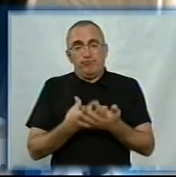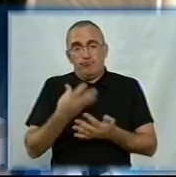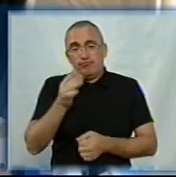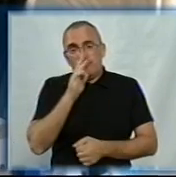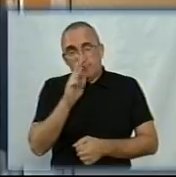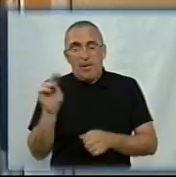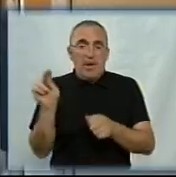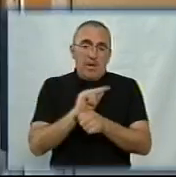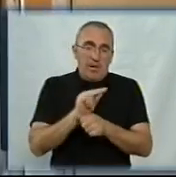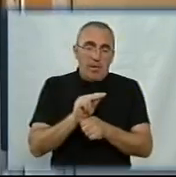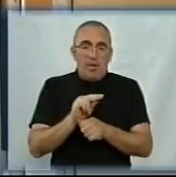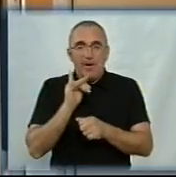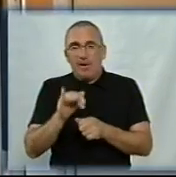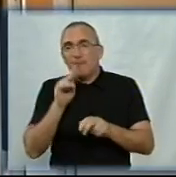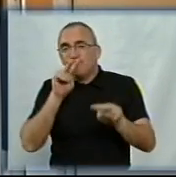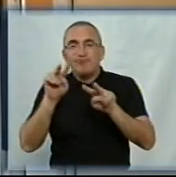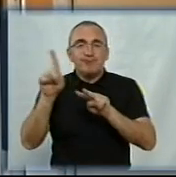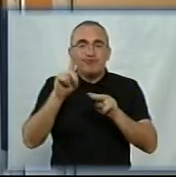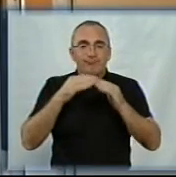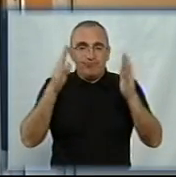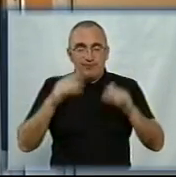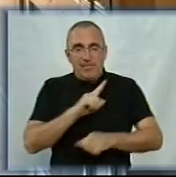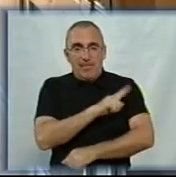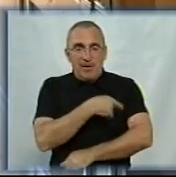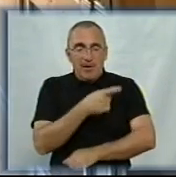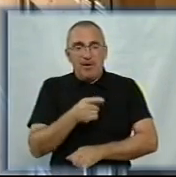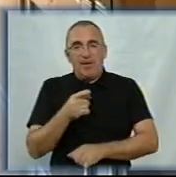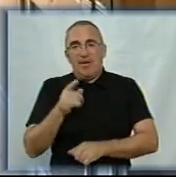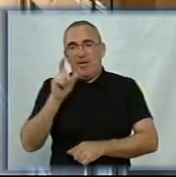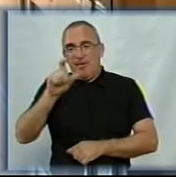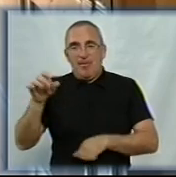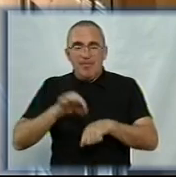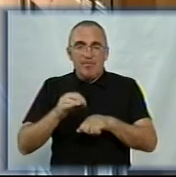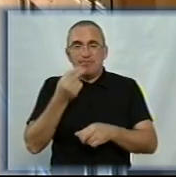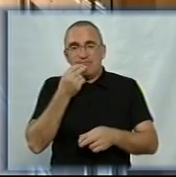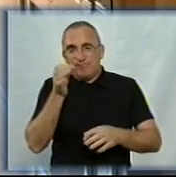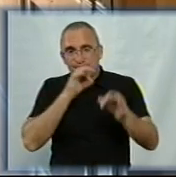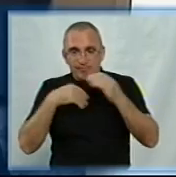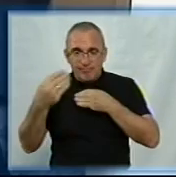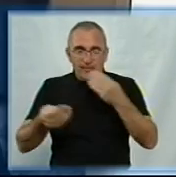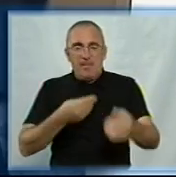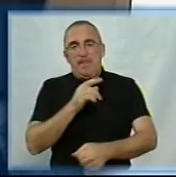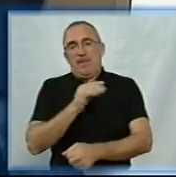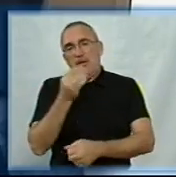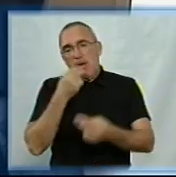поточні ремонти та отримання лікарні, забезпечення пацієнтів ліками українського виробництва та їхнє харчування.